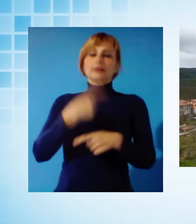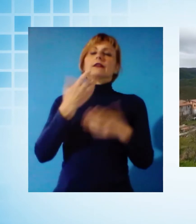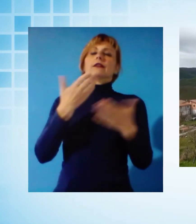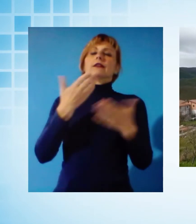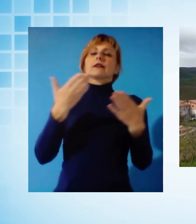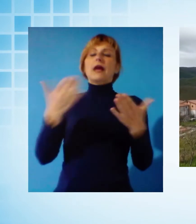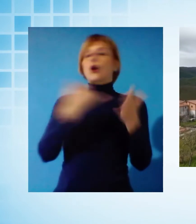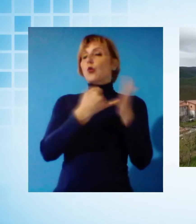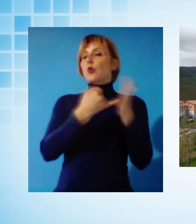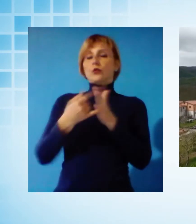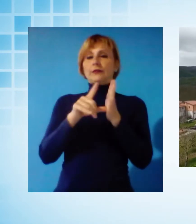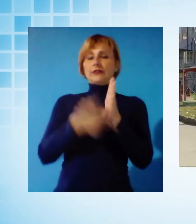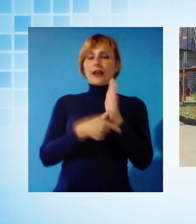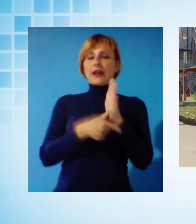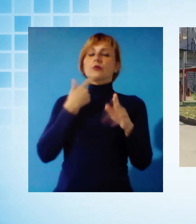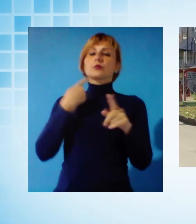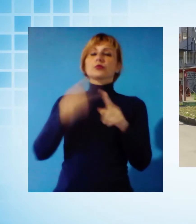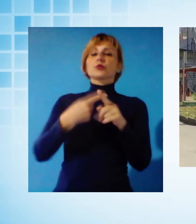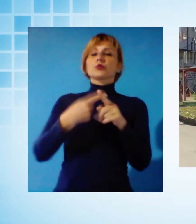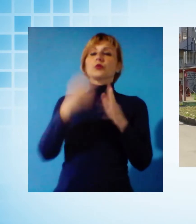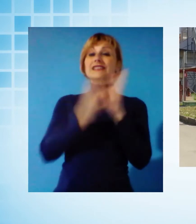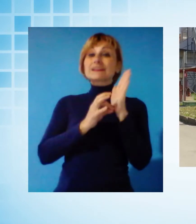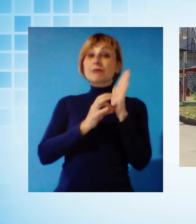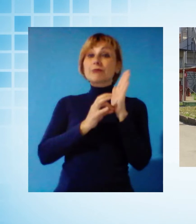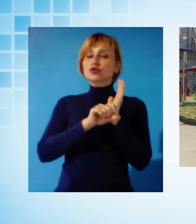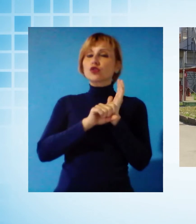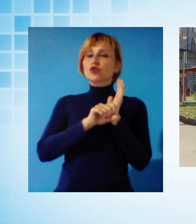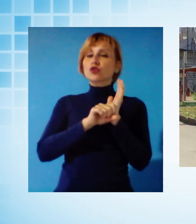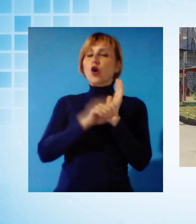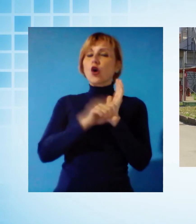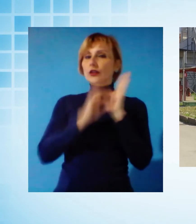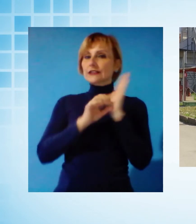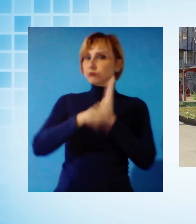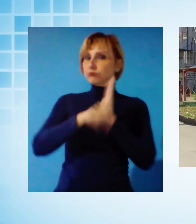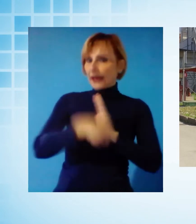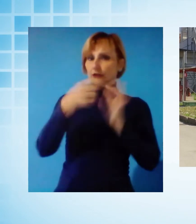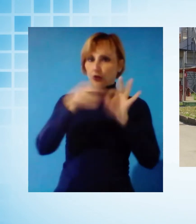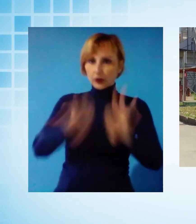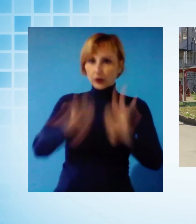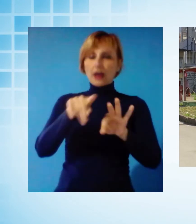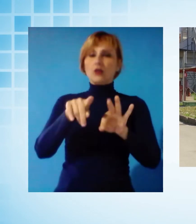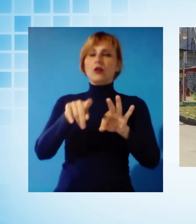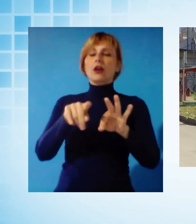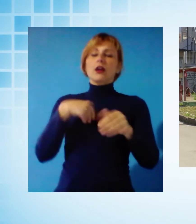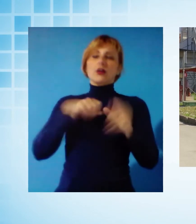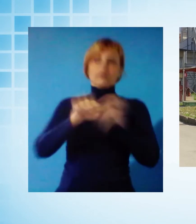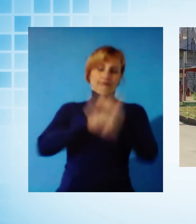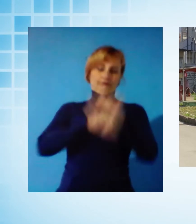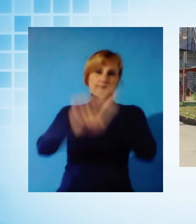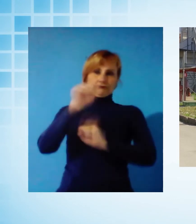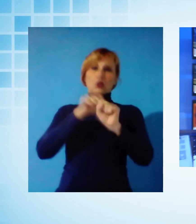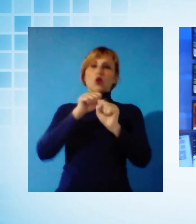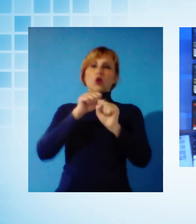Sicuramente anche il rispetto delle regole ci ha permesso, diciamo, di non avere contagi né isolamenti né